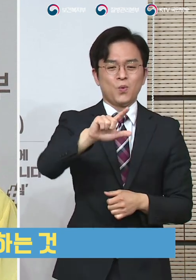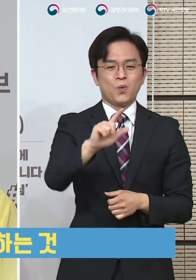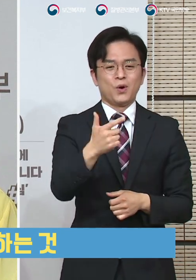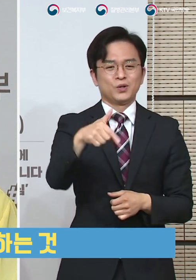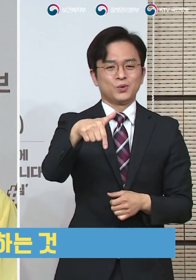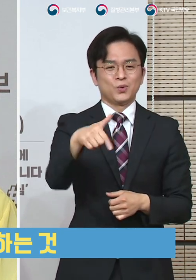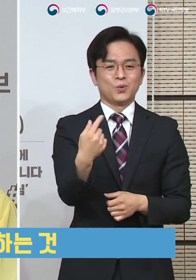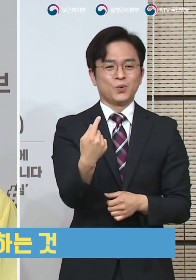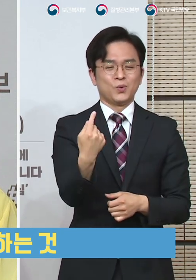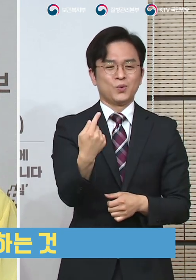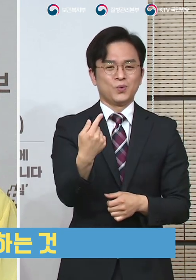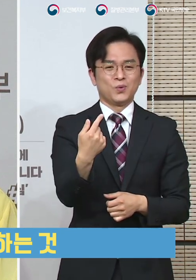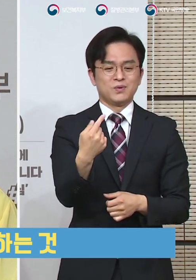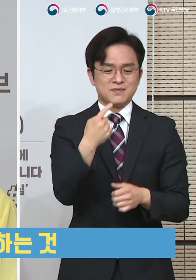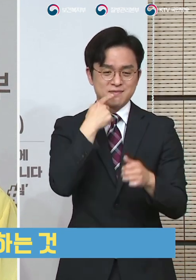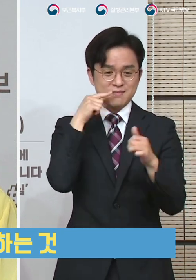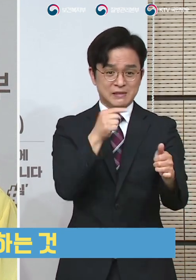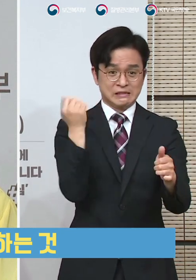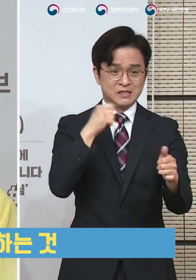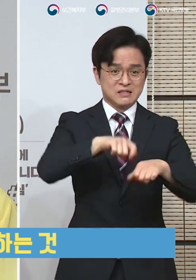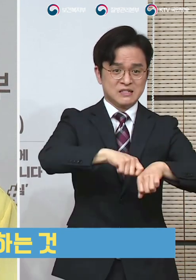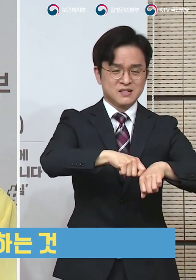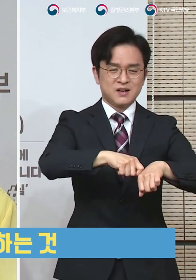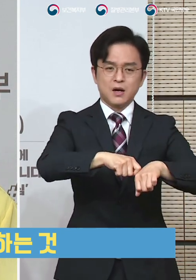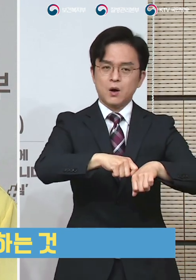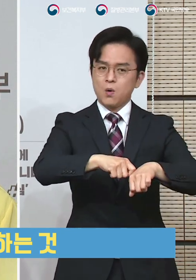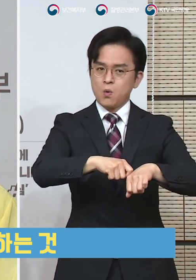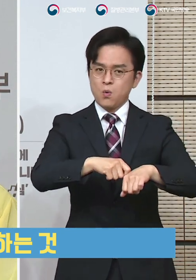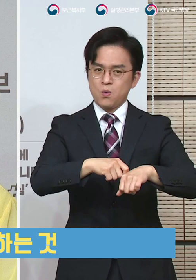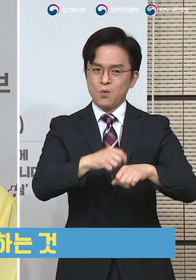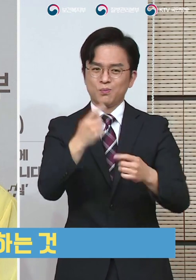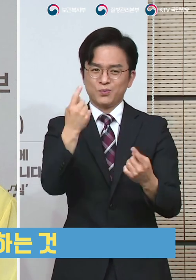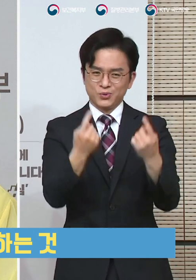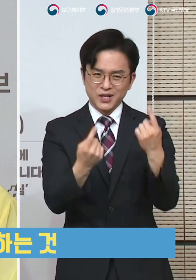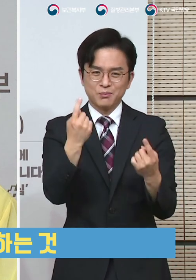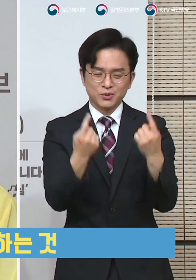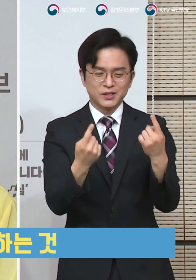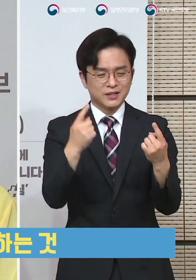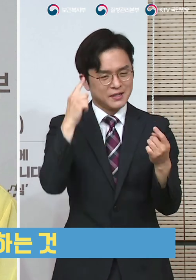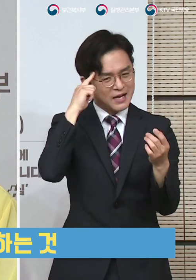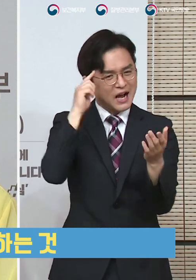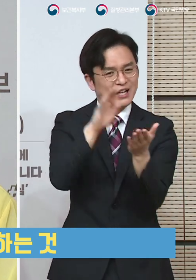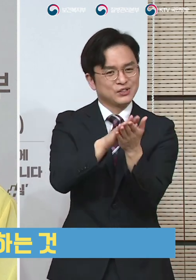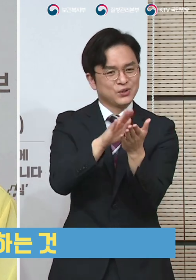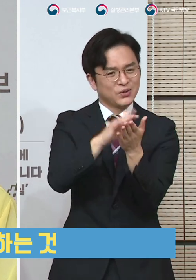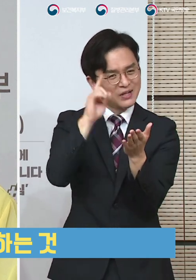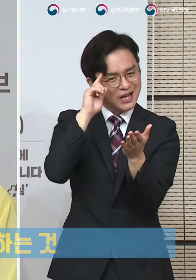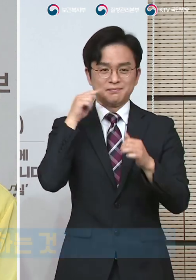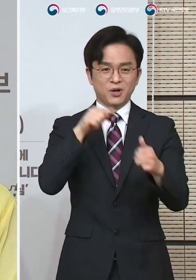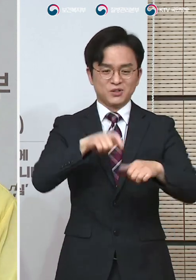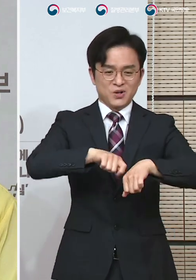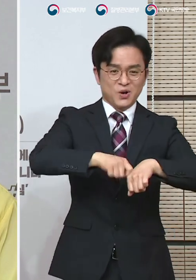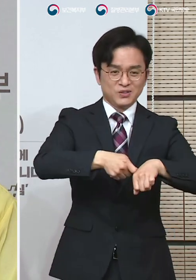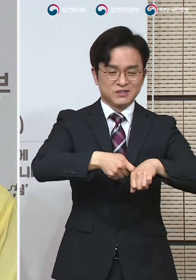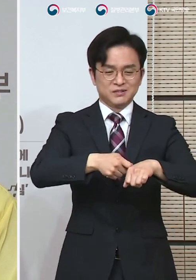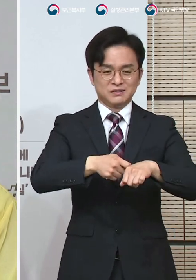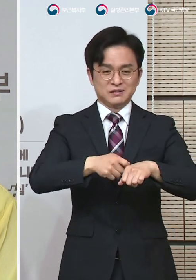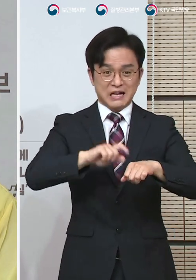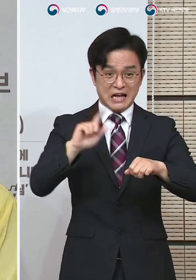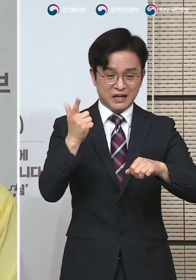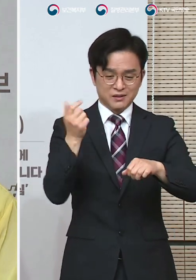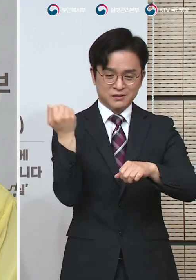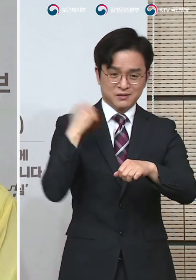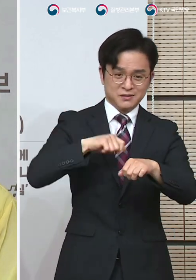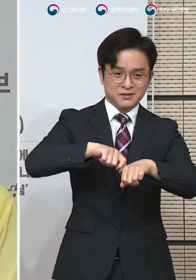통해서 이런 부분들을 좀 준수하게끔 하는 부분들에 대한 게 생활석 거리두기 체계의 근본적인 이념입니다. 두 번째 그리고